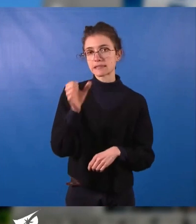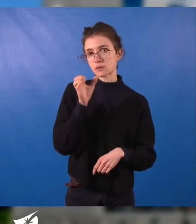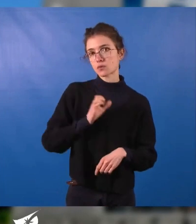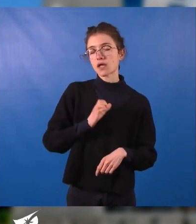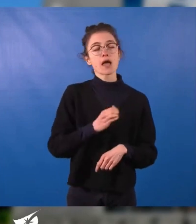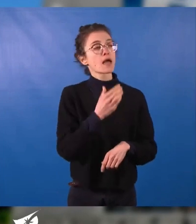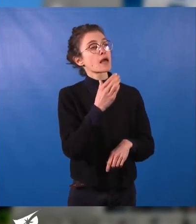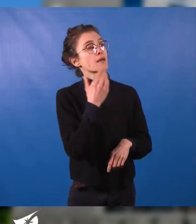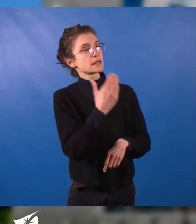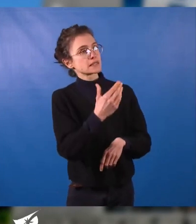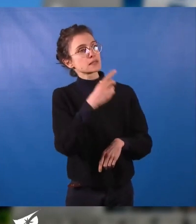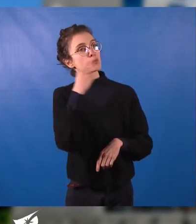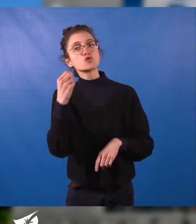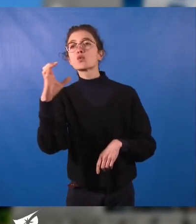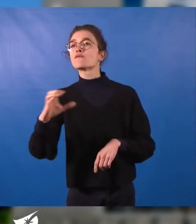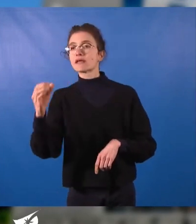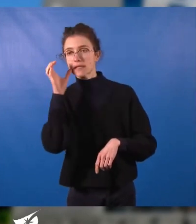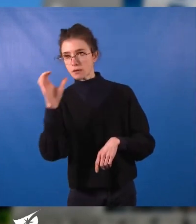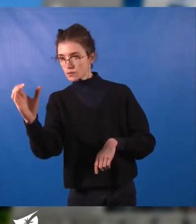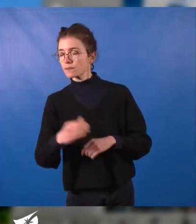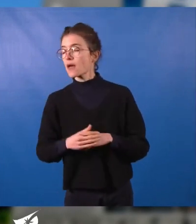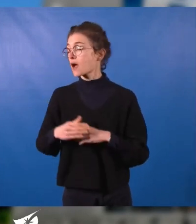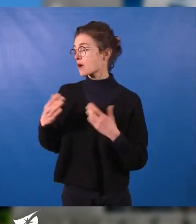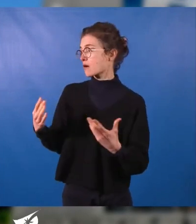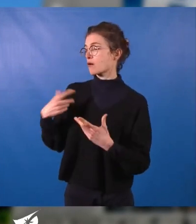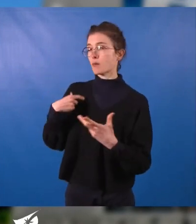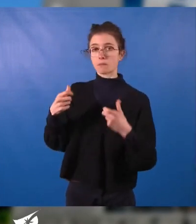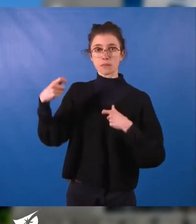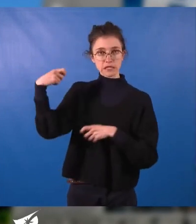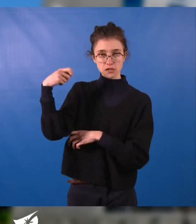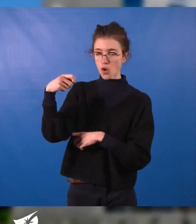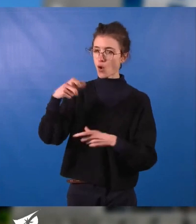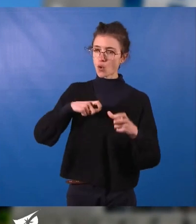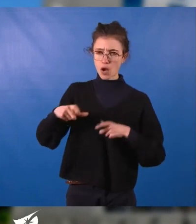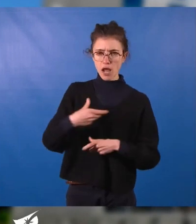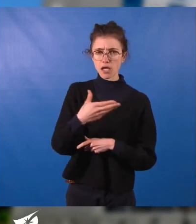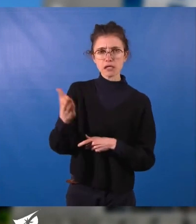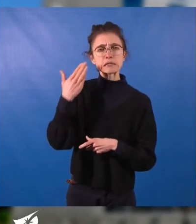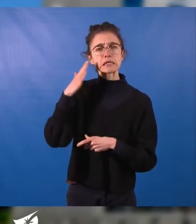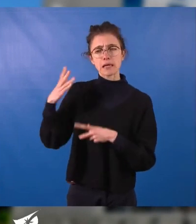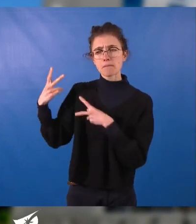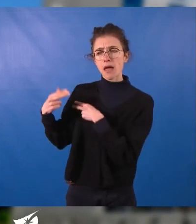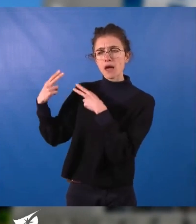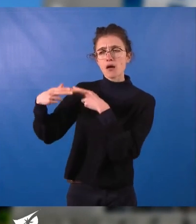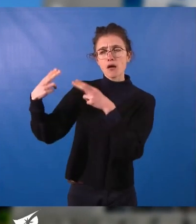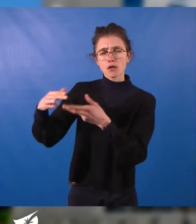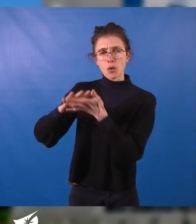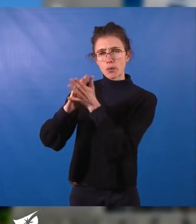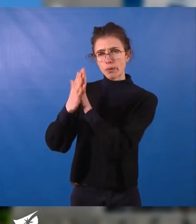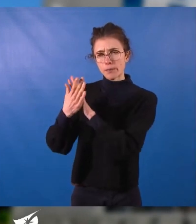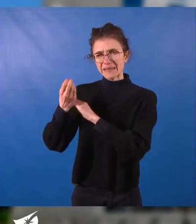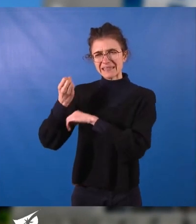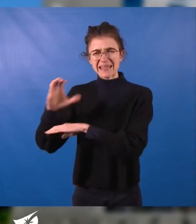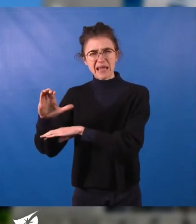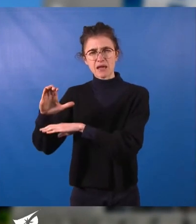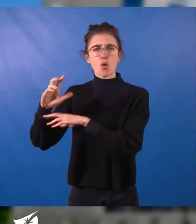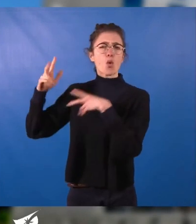Madame la Présidente, chers collègues, les sécheresses de l'été et les inondations de l'automne et de l'hiver nous rappellent combien l'eau peut être trop rare